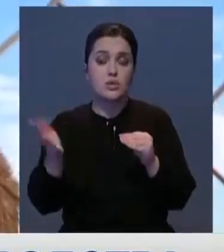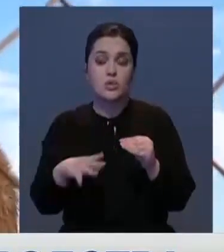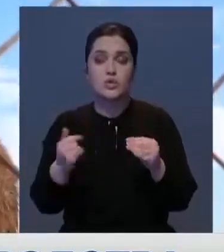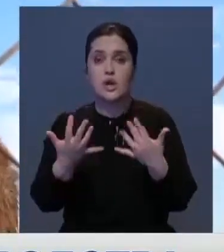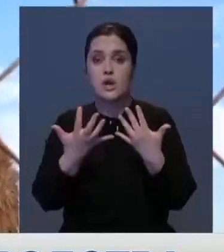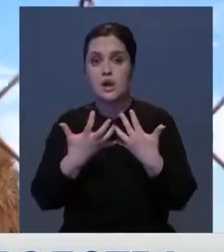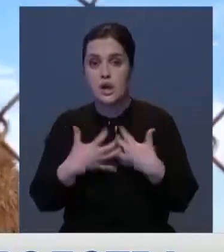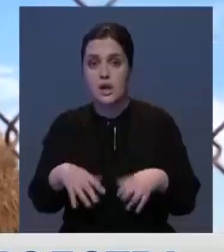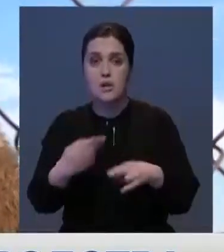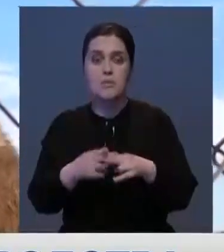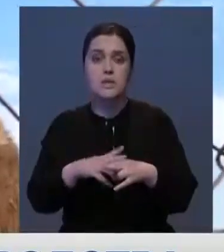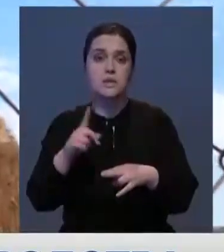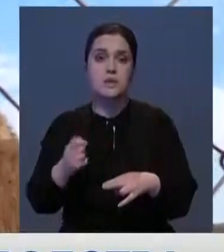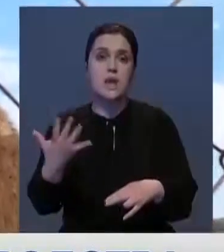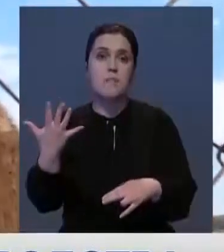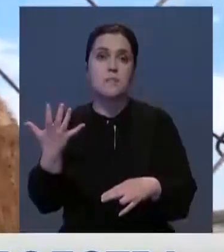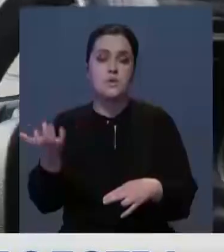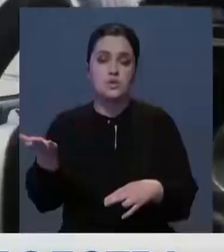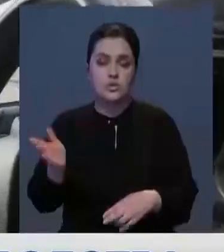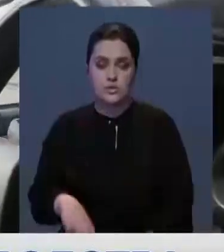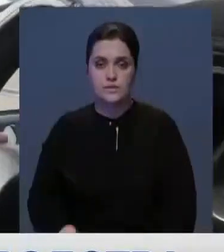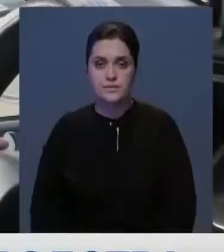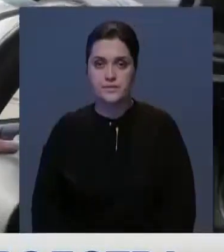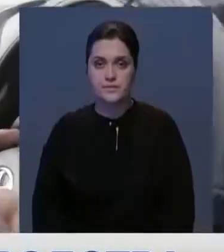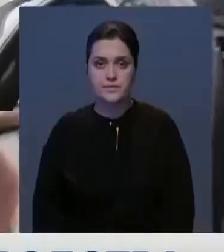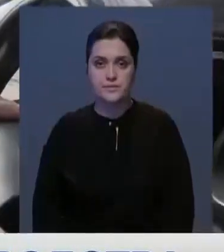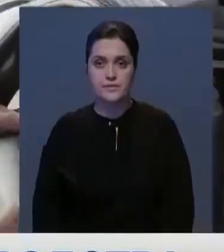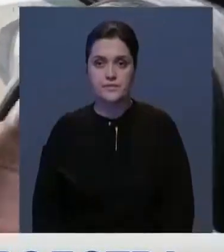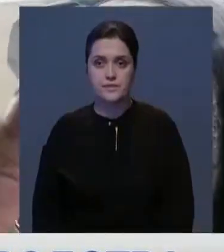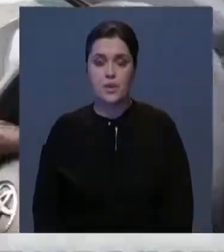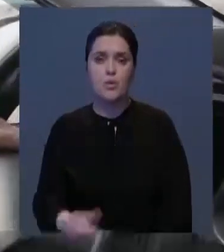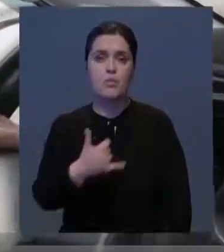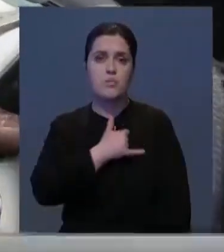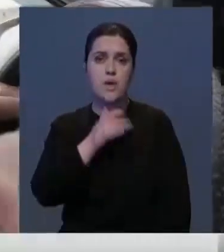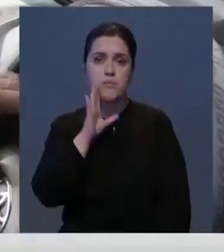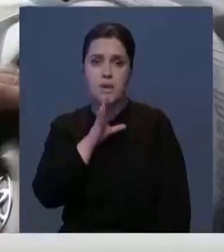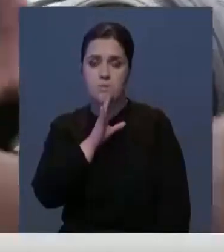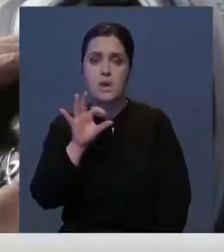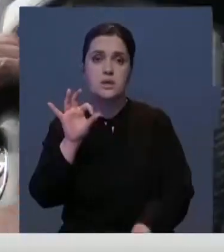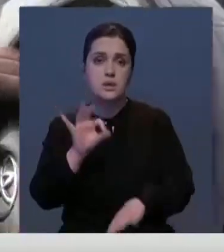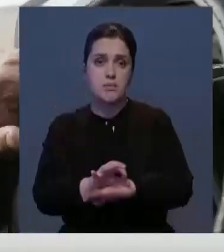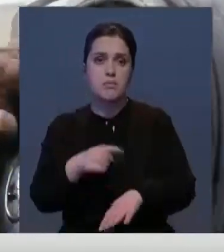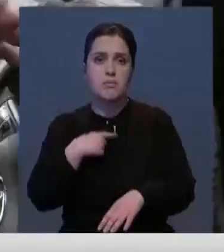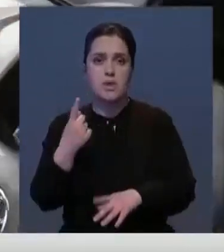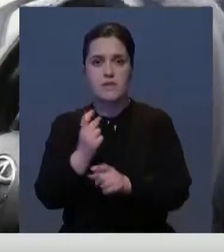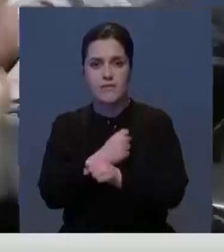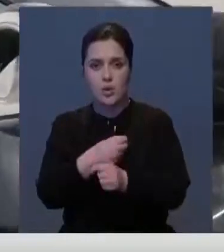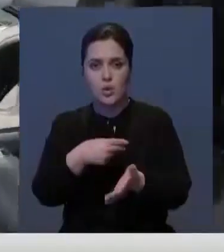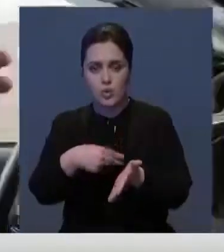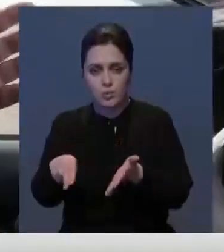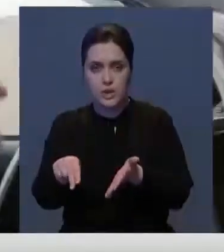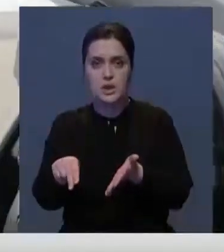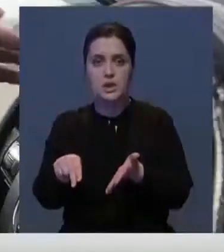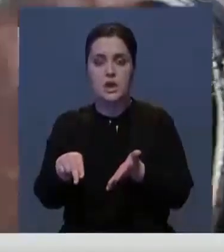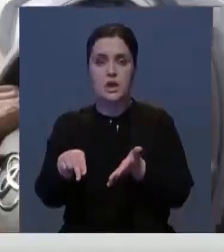поголовья перевалило за пять сотен. У меня мать заболела. И после этого мы одного верблюда купили. как раз